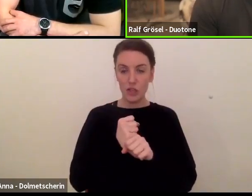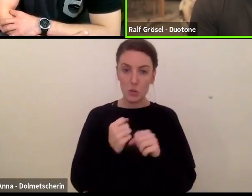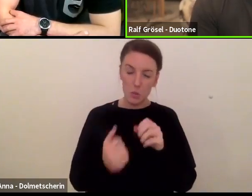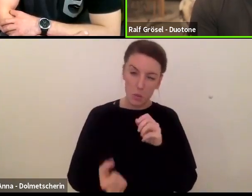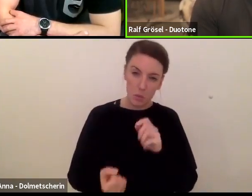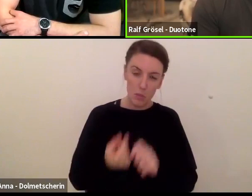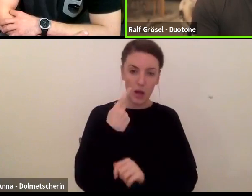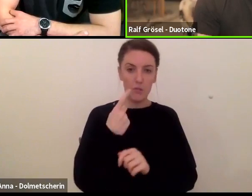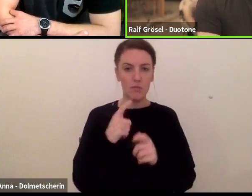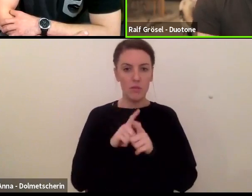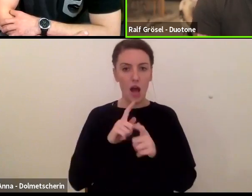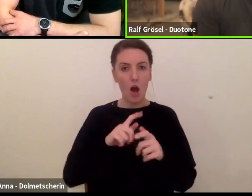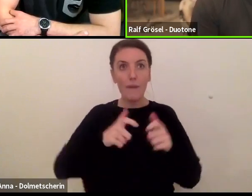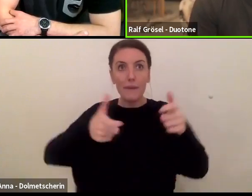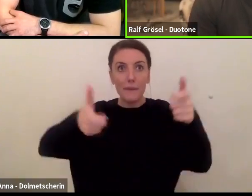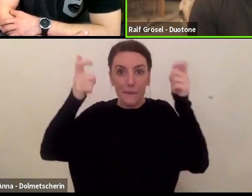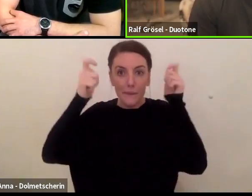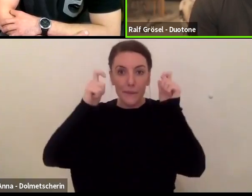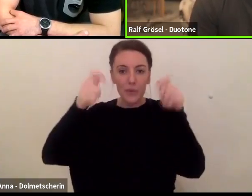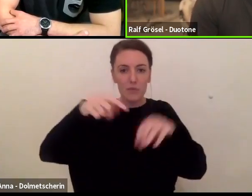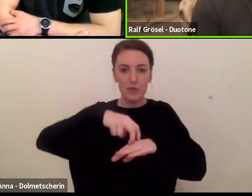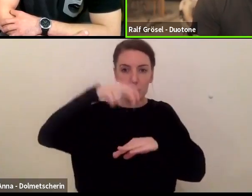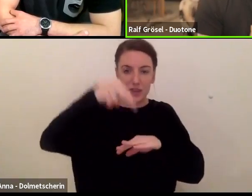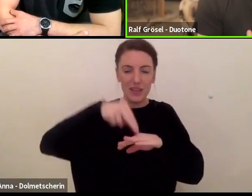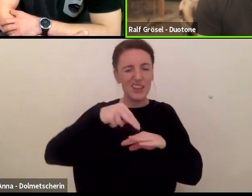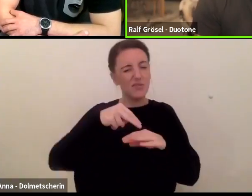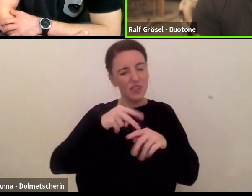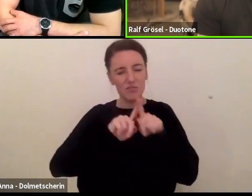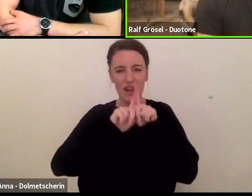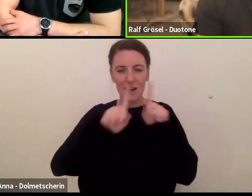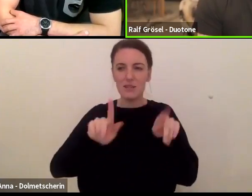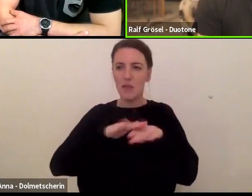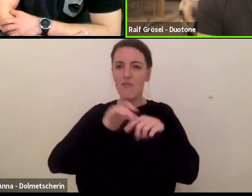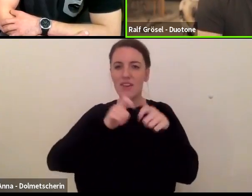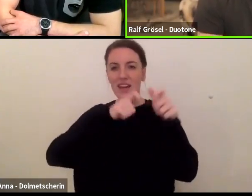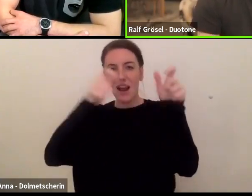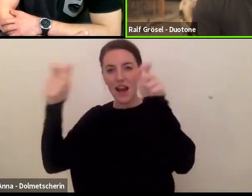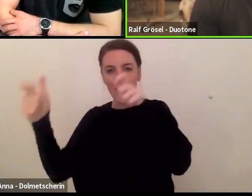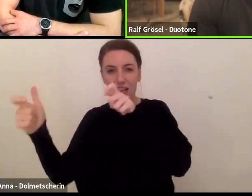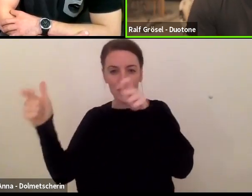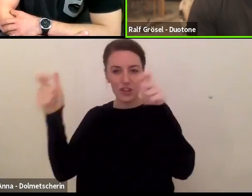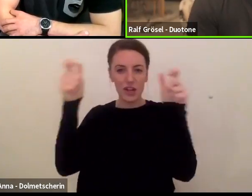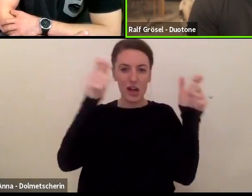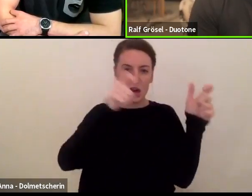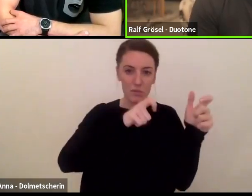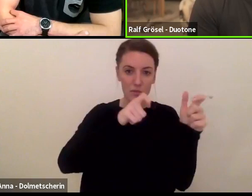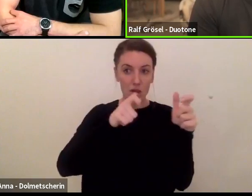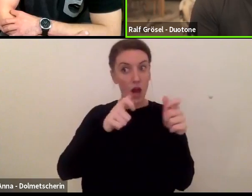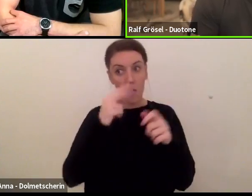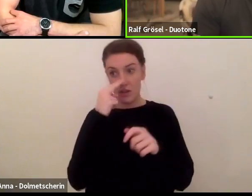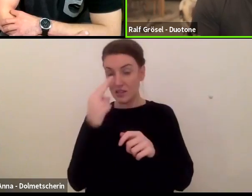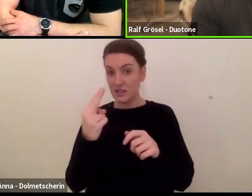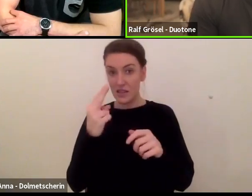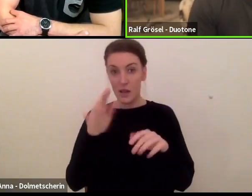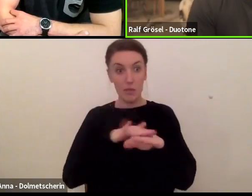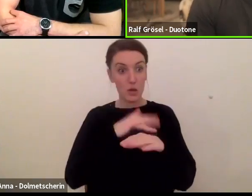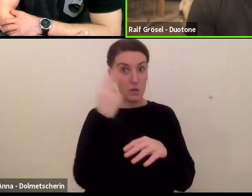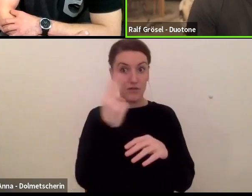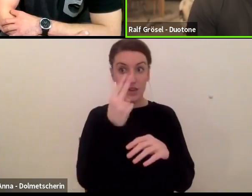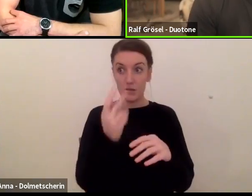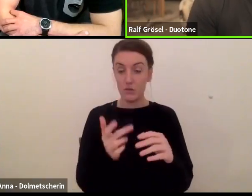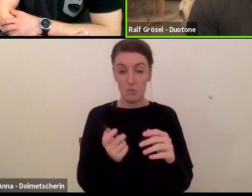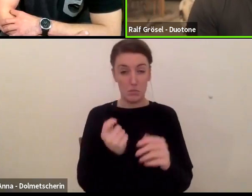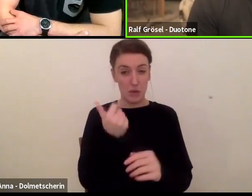springt ein bisschen anders, fliegt eigentlich eher mehr wie so ein Gleitschirm auch in den Wind rein, also du kannst auch wirklich gegen den Wind springen bei wenig Wind, bei weniger Wind.